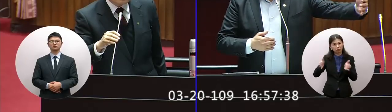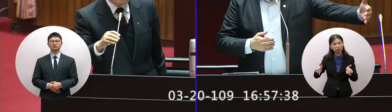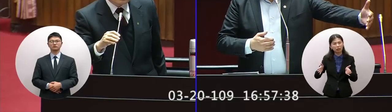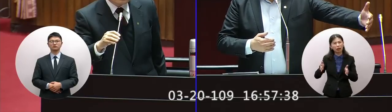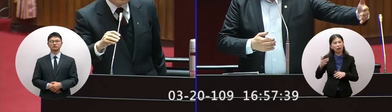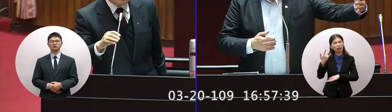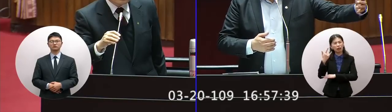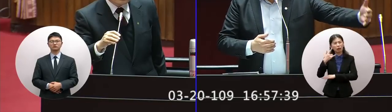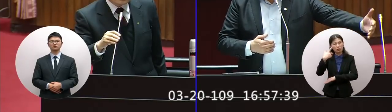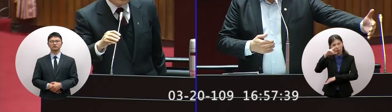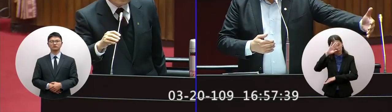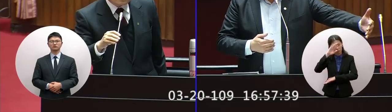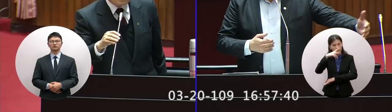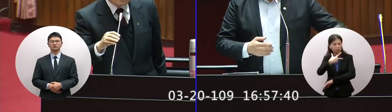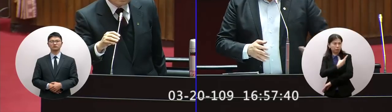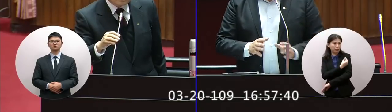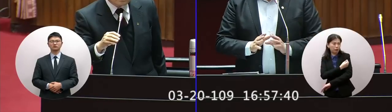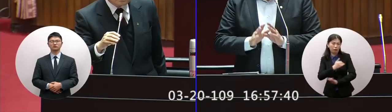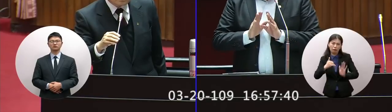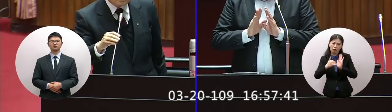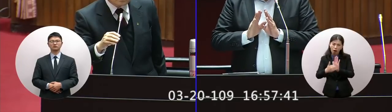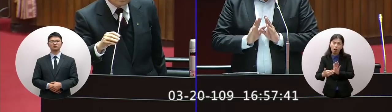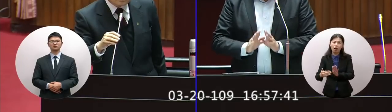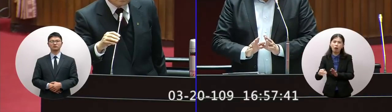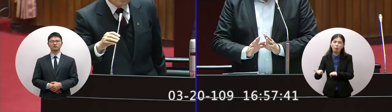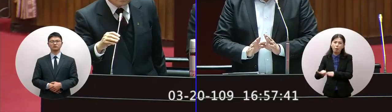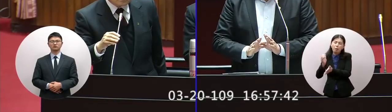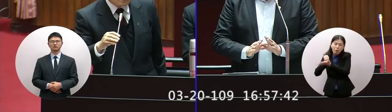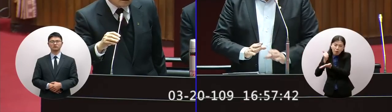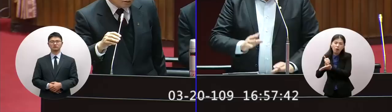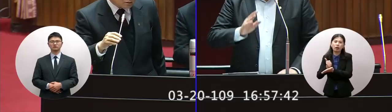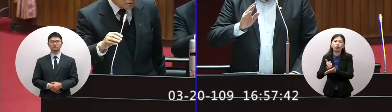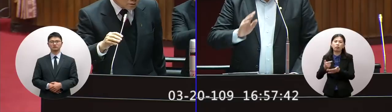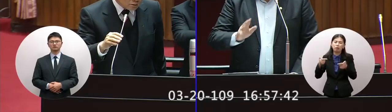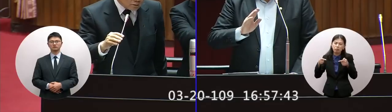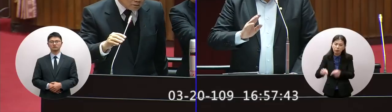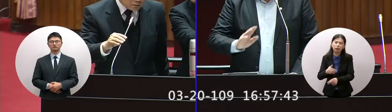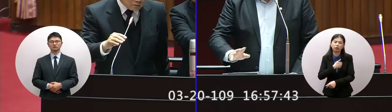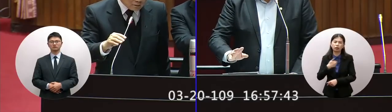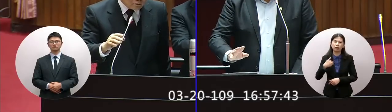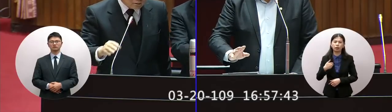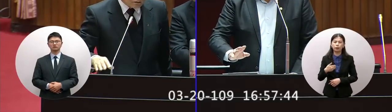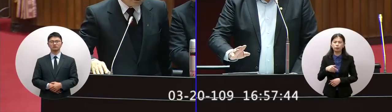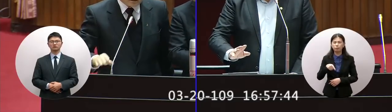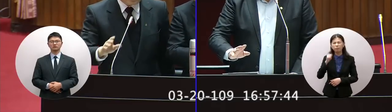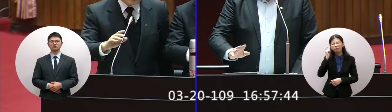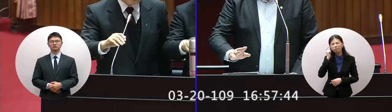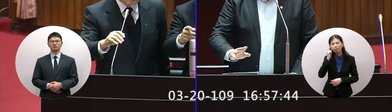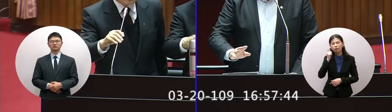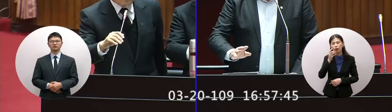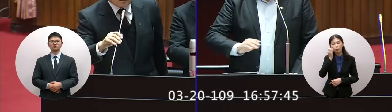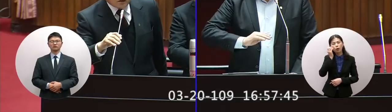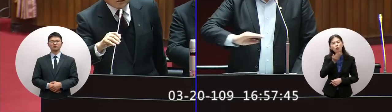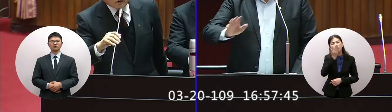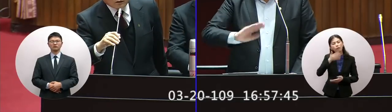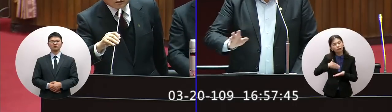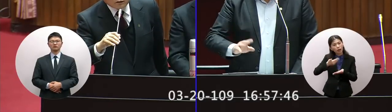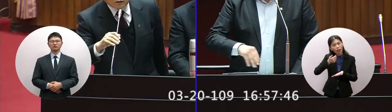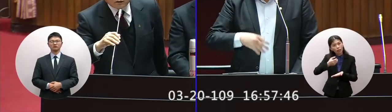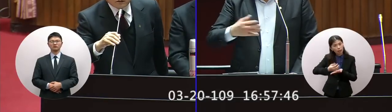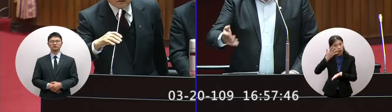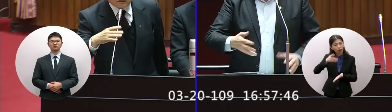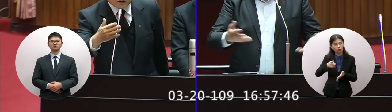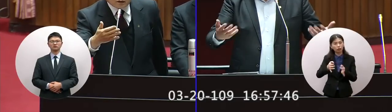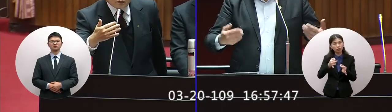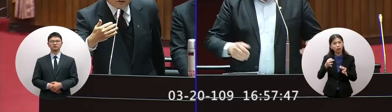大概要等到疫苗出來才能結束所以我是覺得可以試試看對觀光飯店業者他如果還在